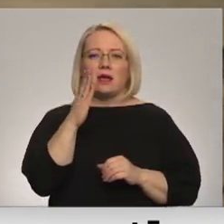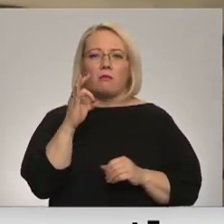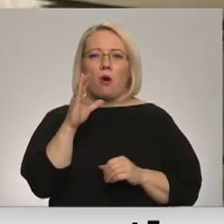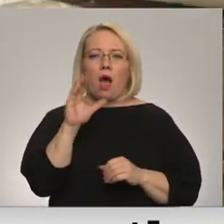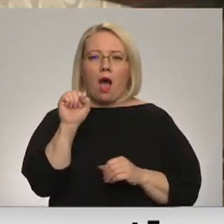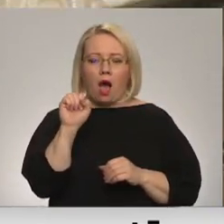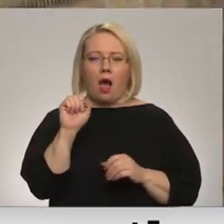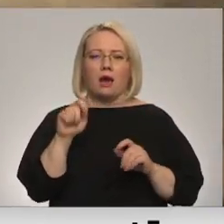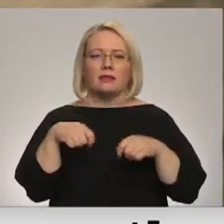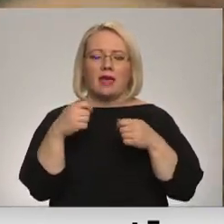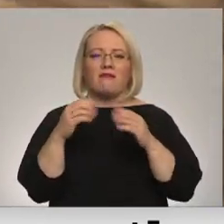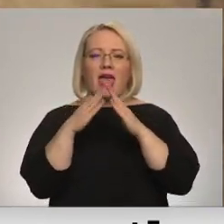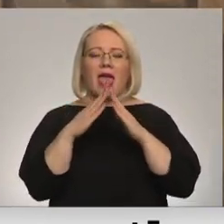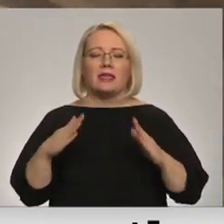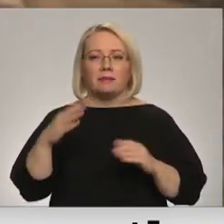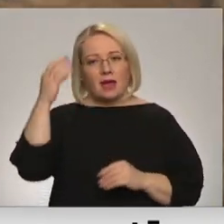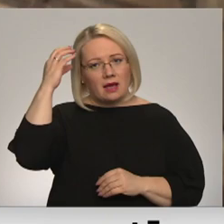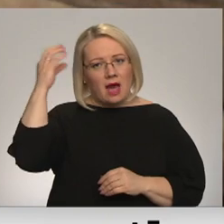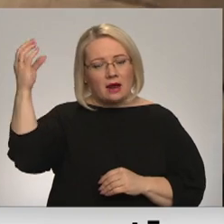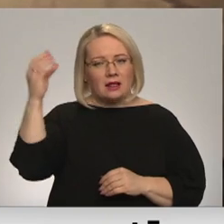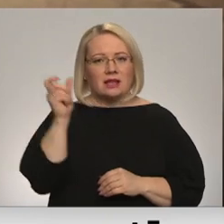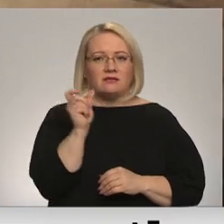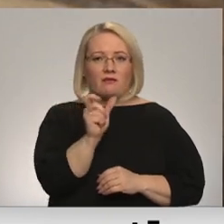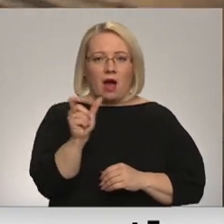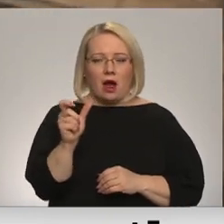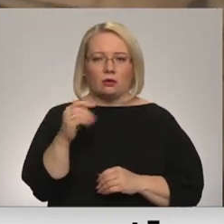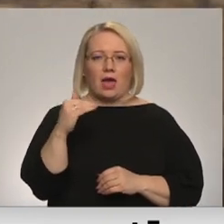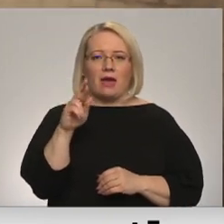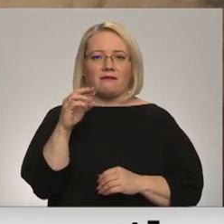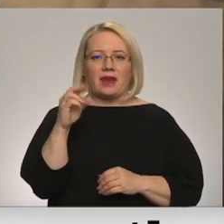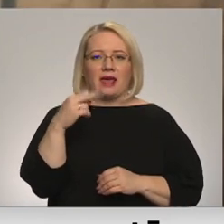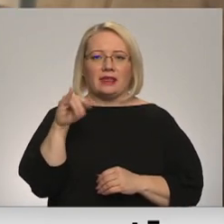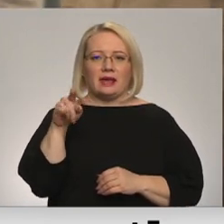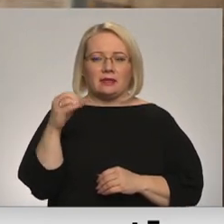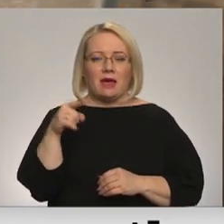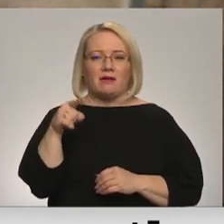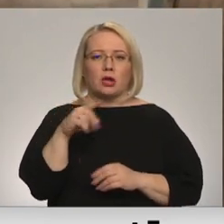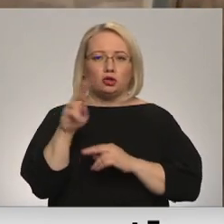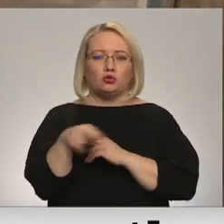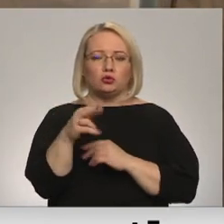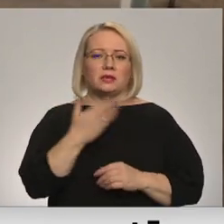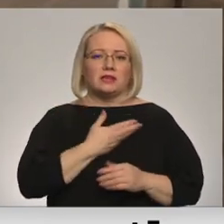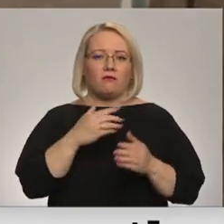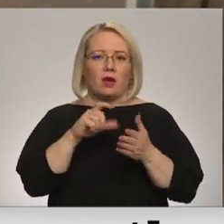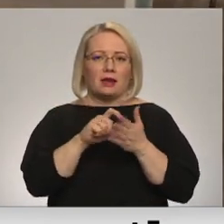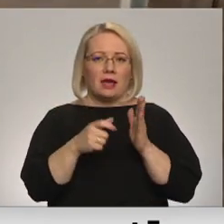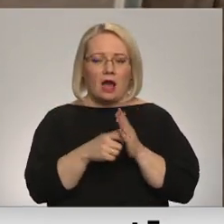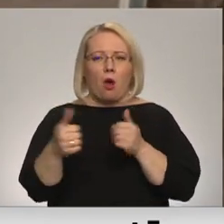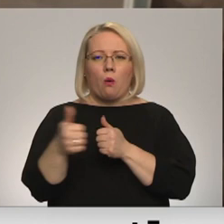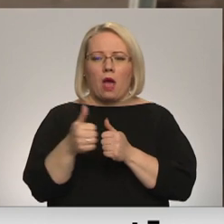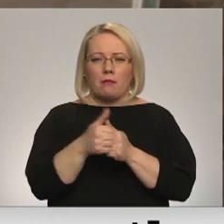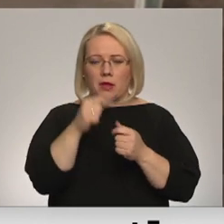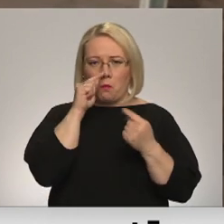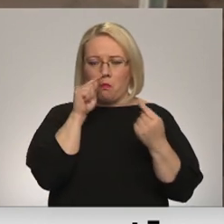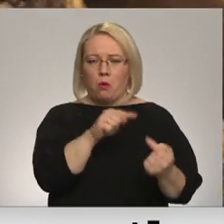Dreimanis, devis Eģiptes karaliens Nefertiti vārdu. Pirms tam Čulska dzīvojas kādā dzīvoklī Rīgā un kaimiņi asi iebilduši par